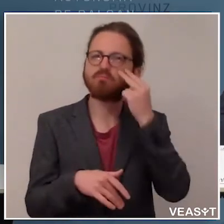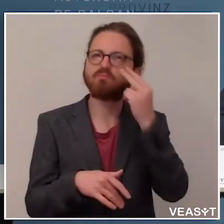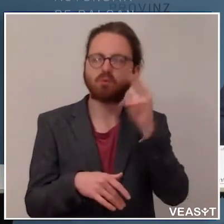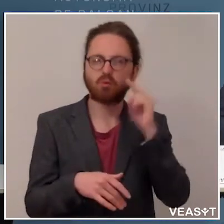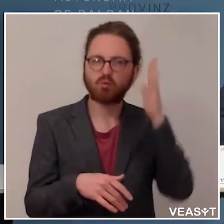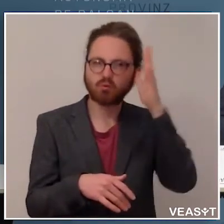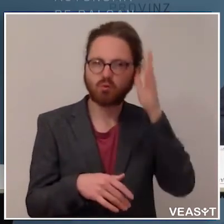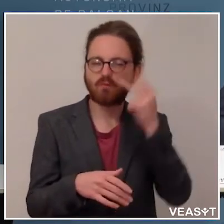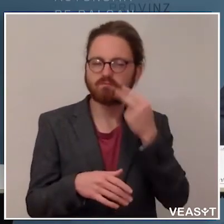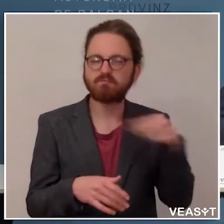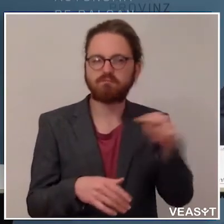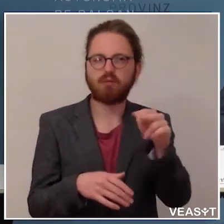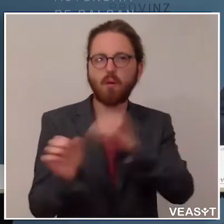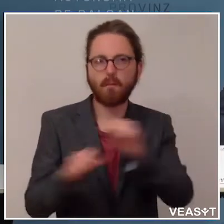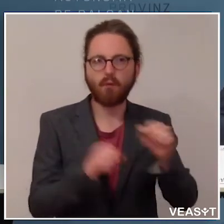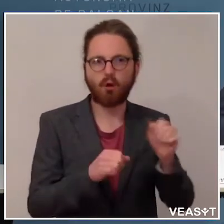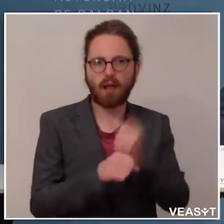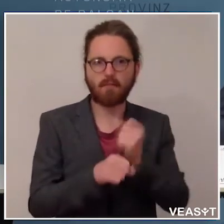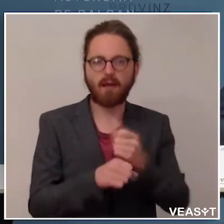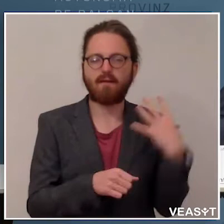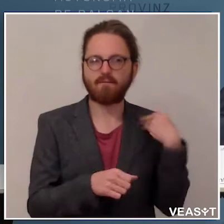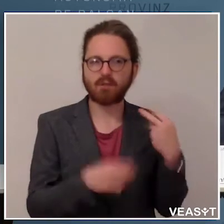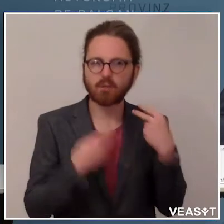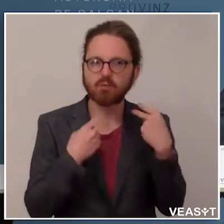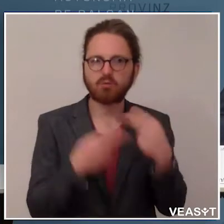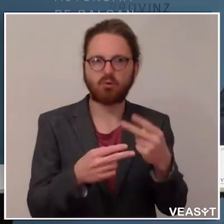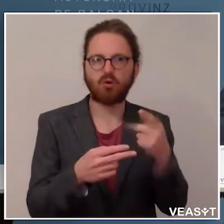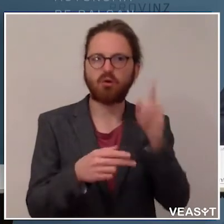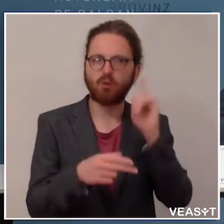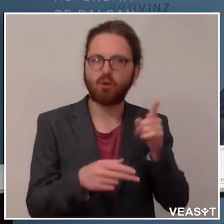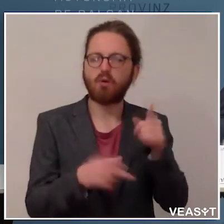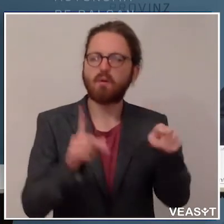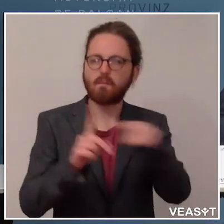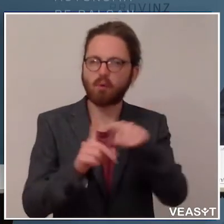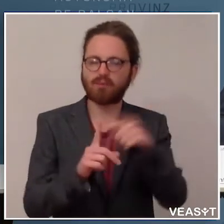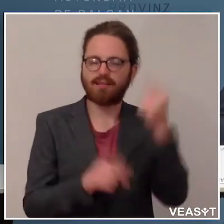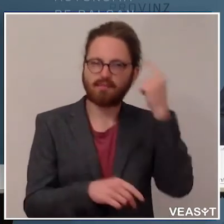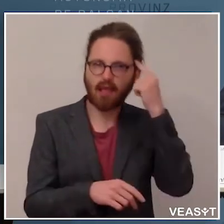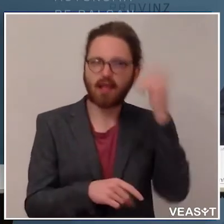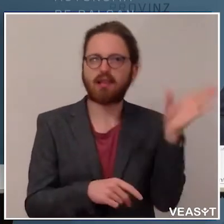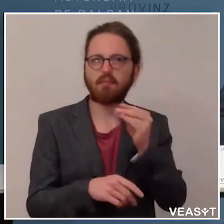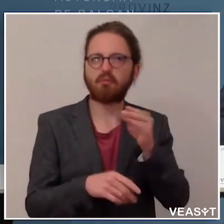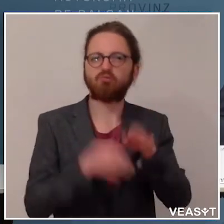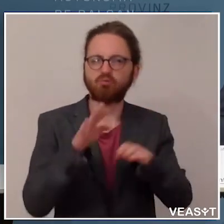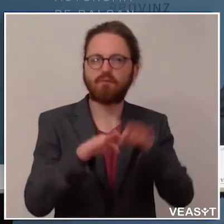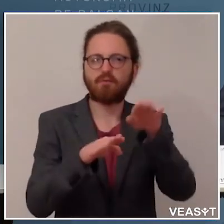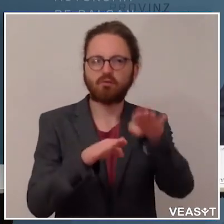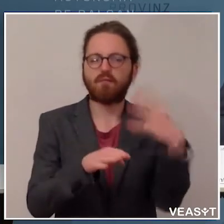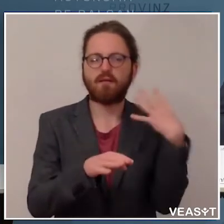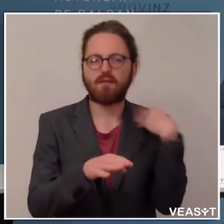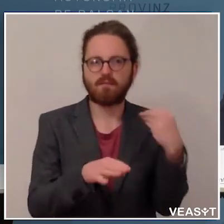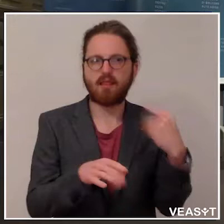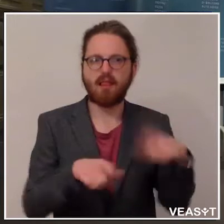zu schaffen, wieder Fuß zu fassen, wieder zuversichtlich zu sein und Schritt für Schritt das Leben wieder selbst in die Hand zu nehmen.